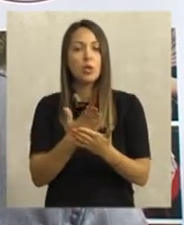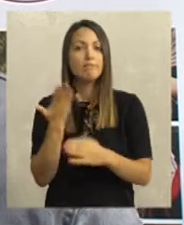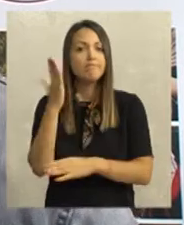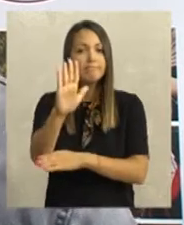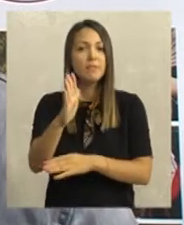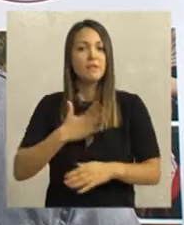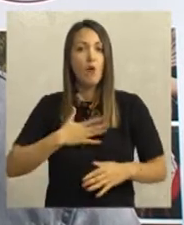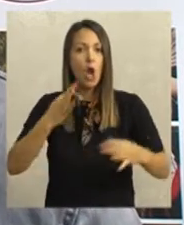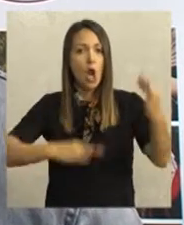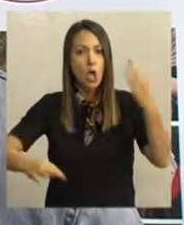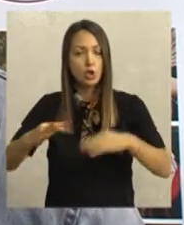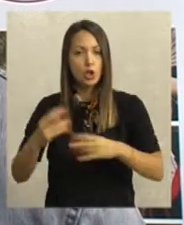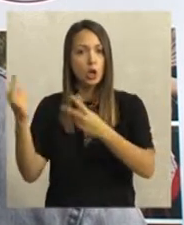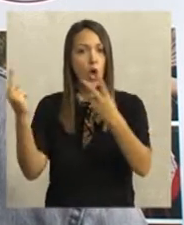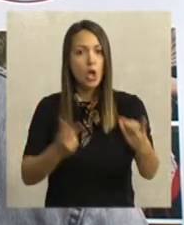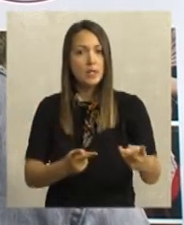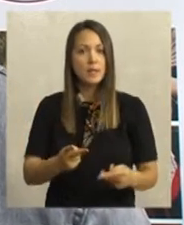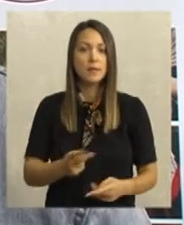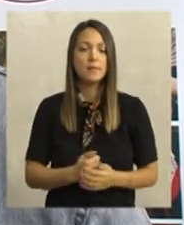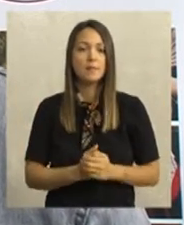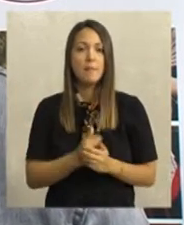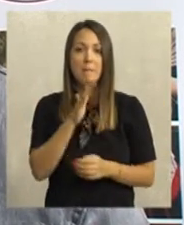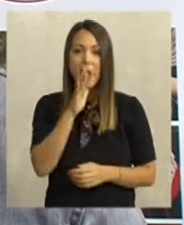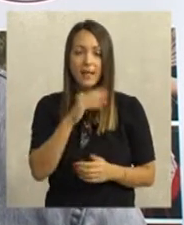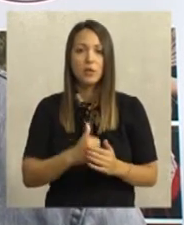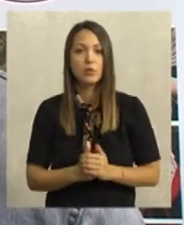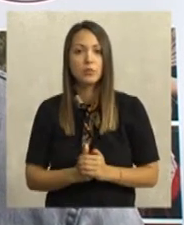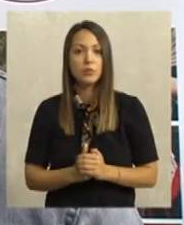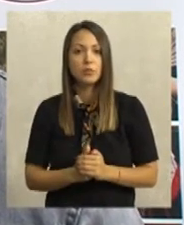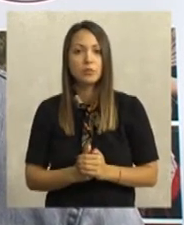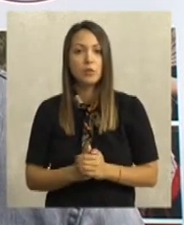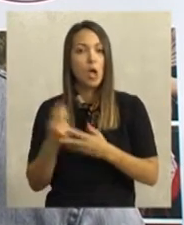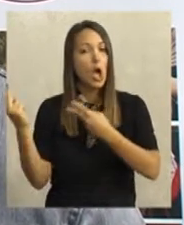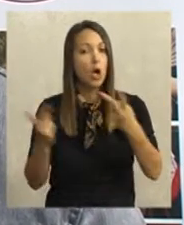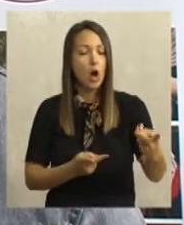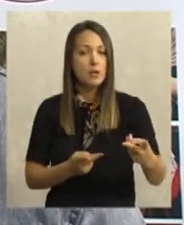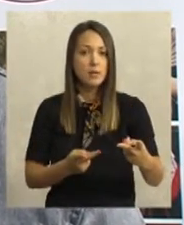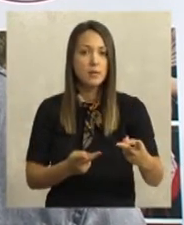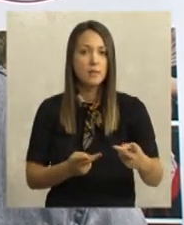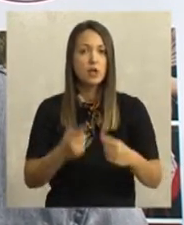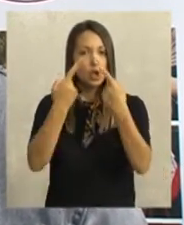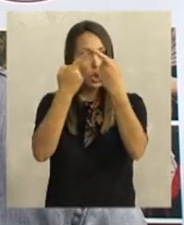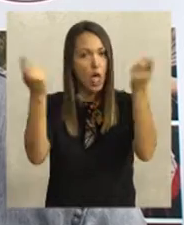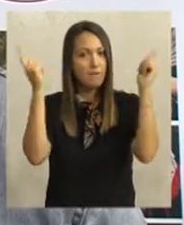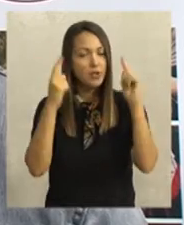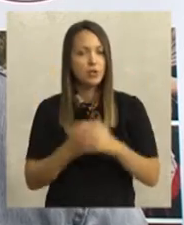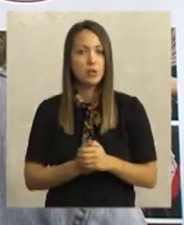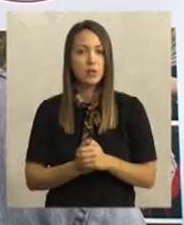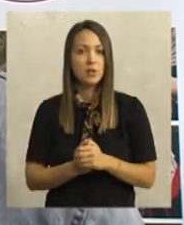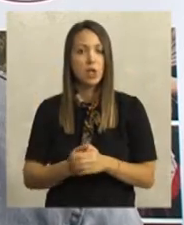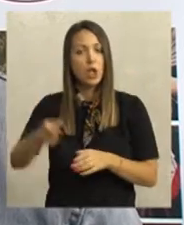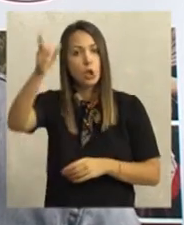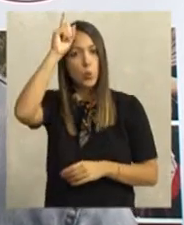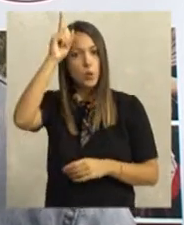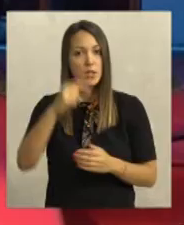prikazati svoje nošnje. Dolaze nam ove godine gosti i iz Makedonije, tu su gosti iz Slovačke,